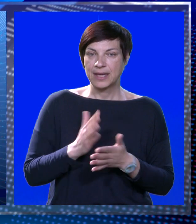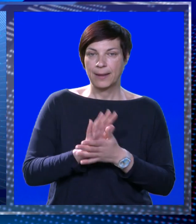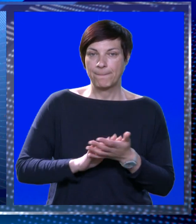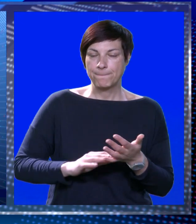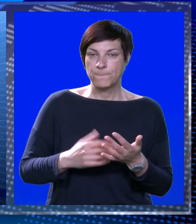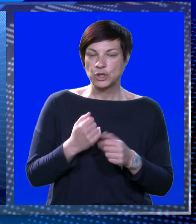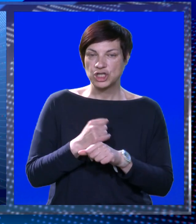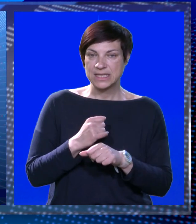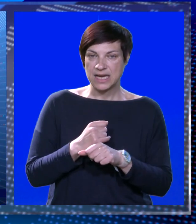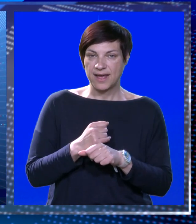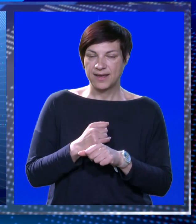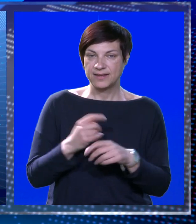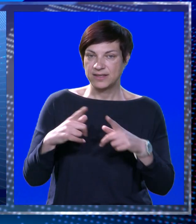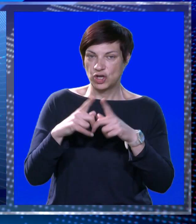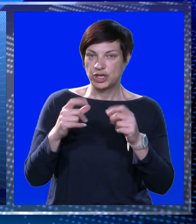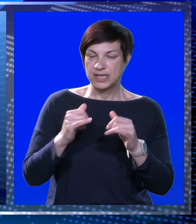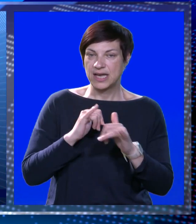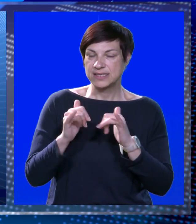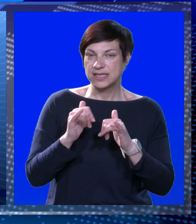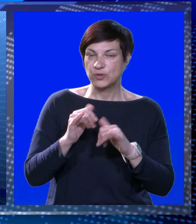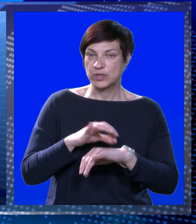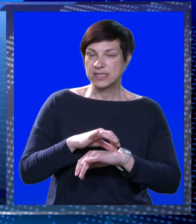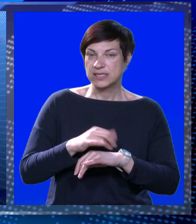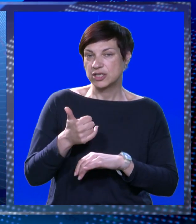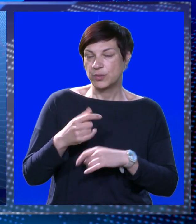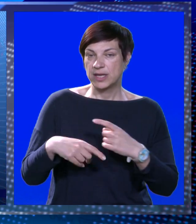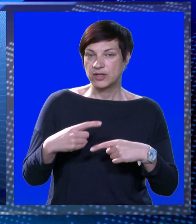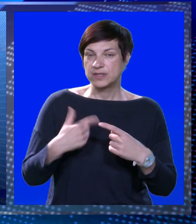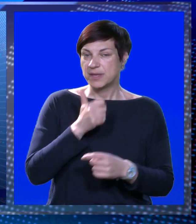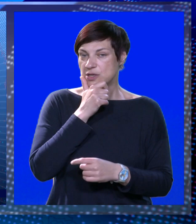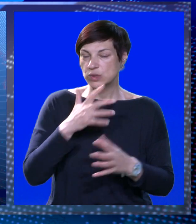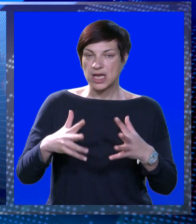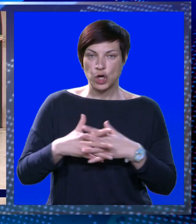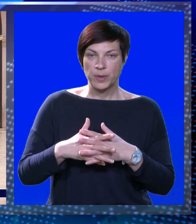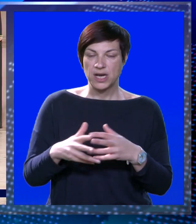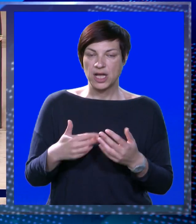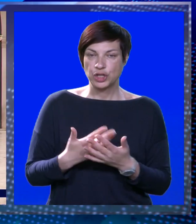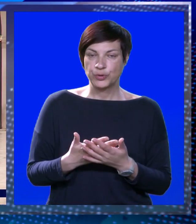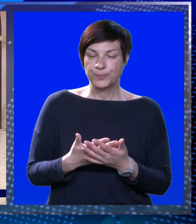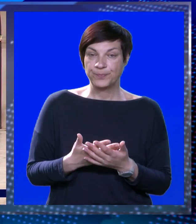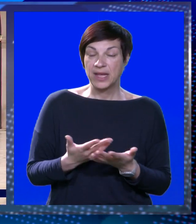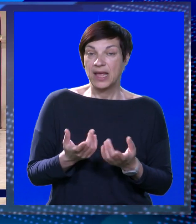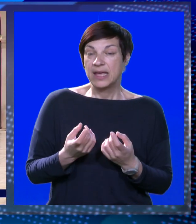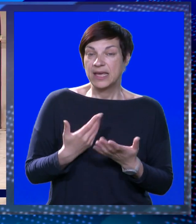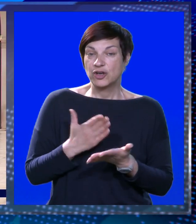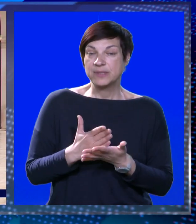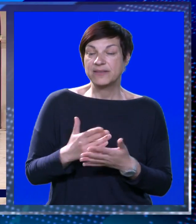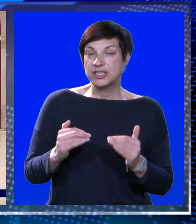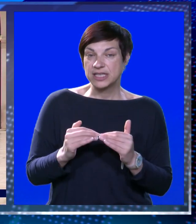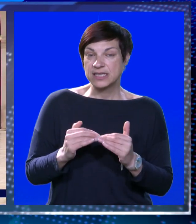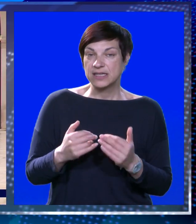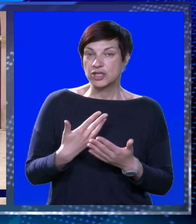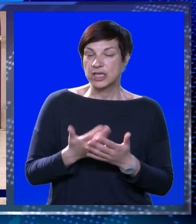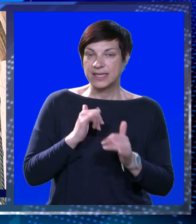početi sa radom ordinacije turističke u jednoj smeni u Starom gradu. No iako bi se